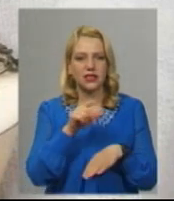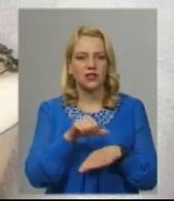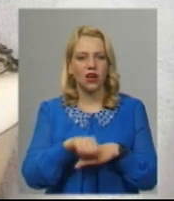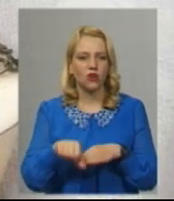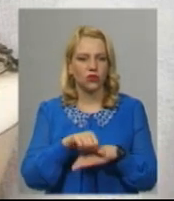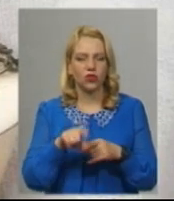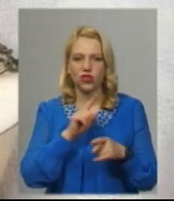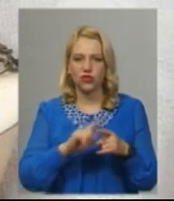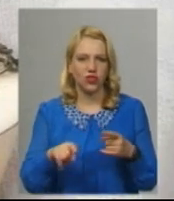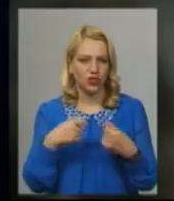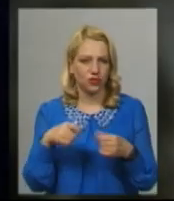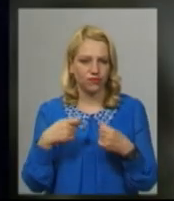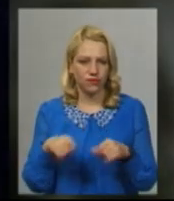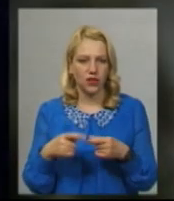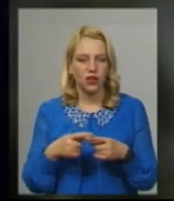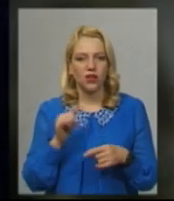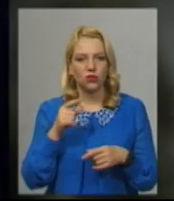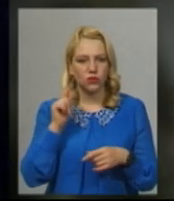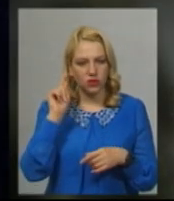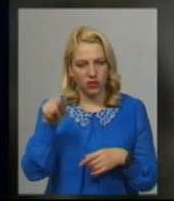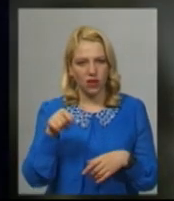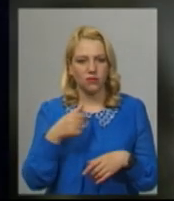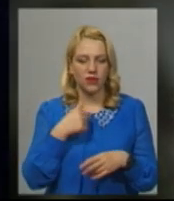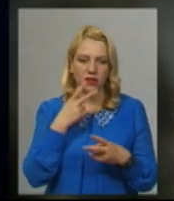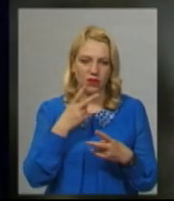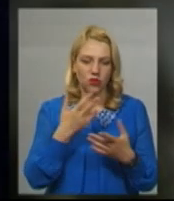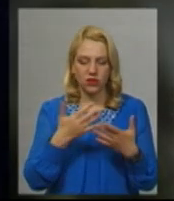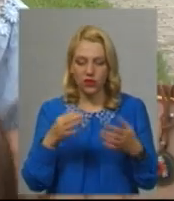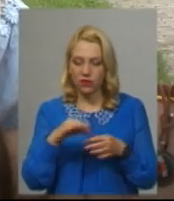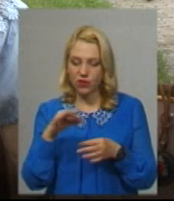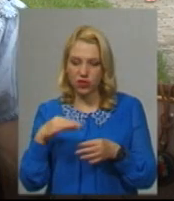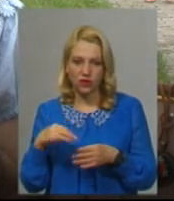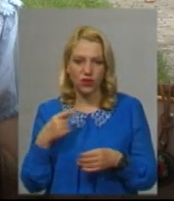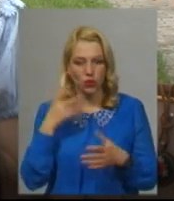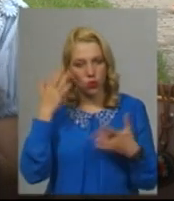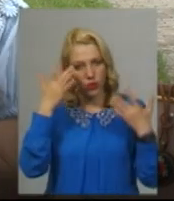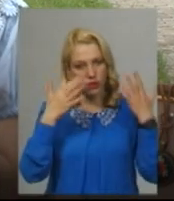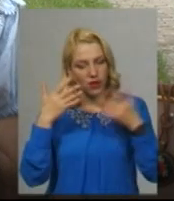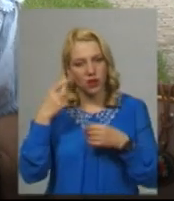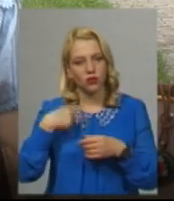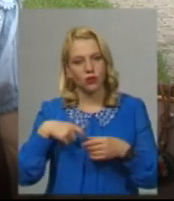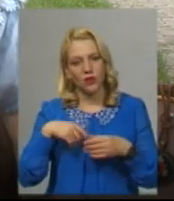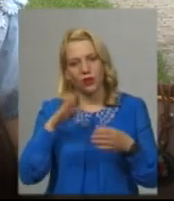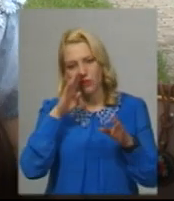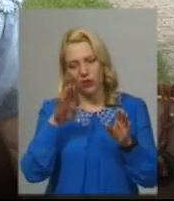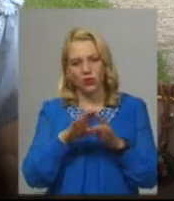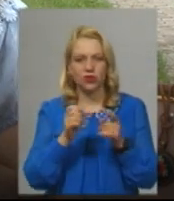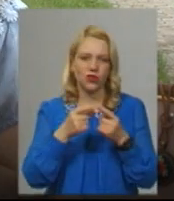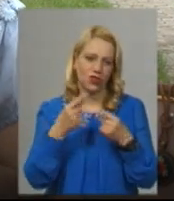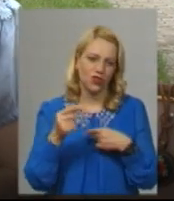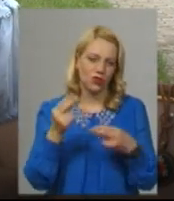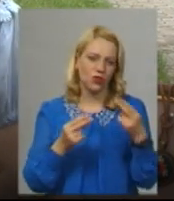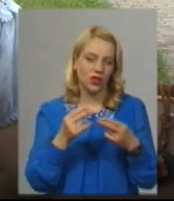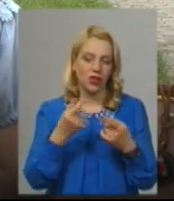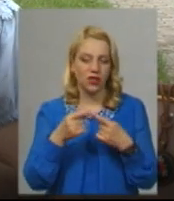швидше рухається, тому я там дивлюся різні види вишивок І уявляю собі якісь схожі, але в інших кольорах, іншій